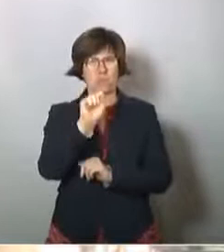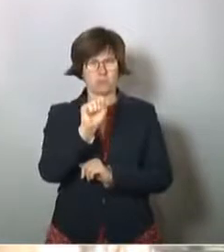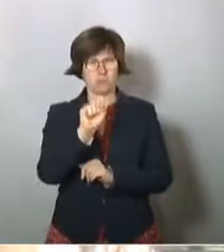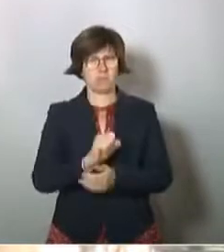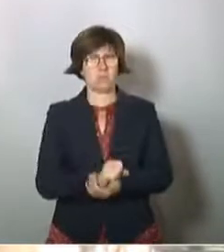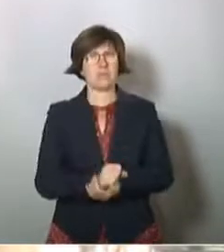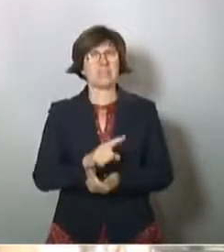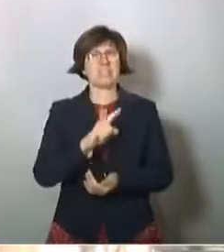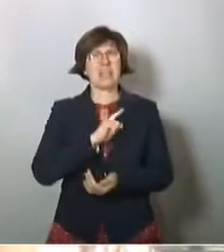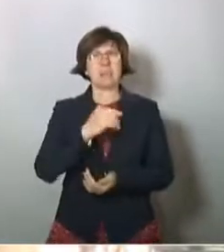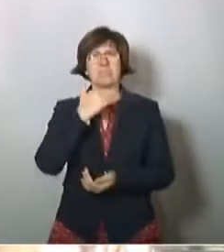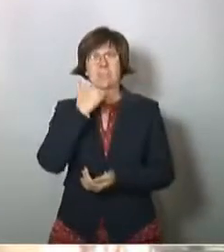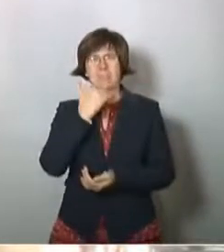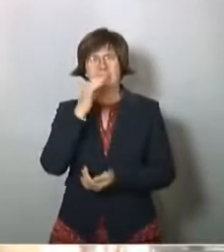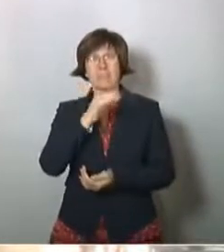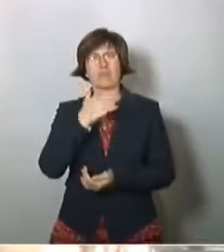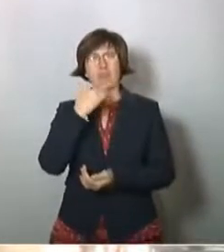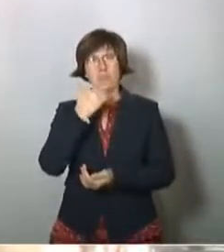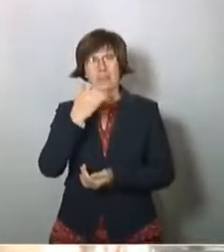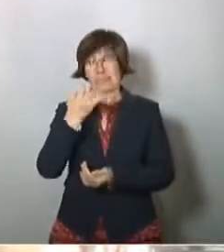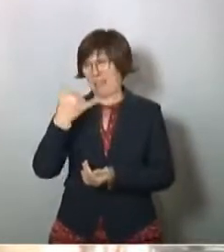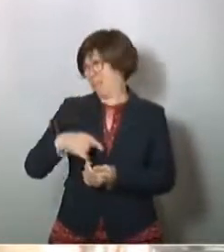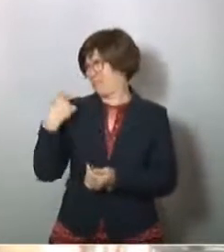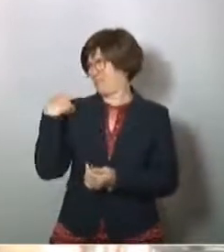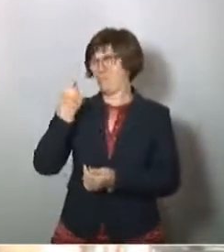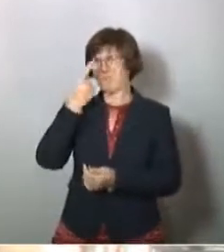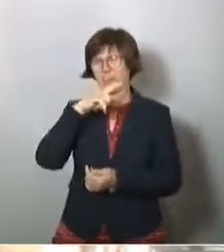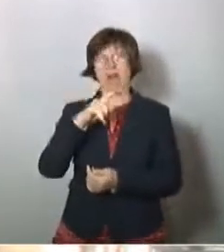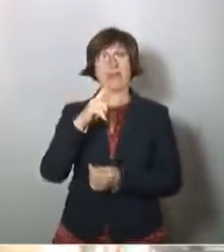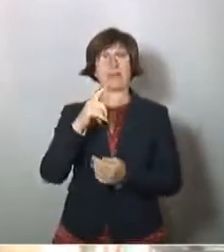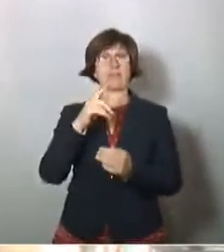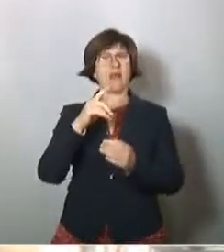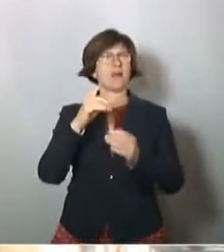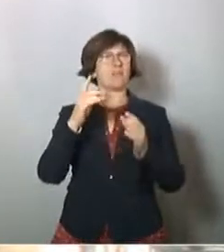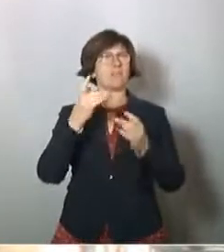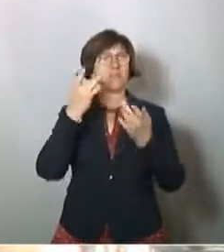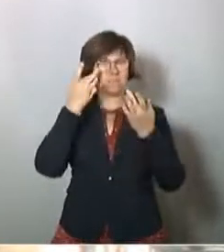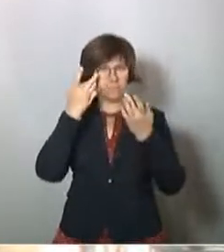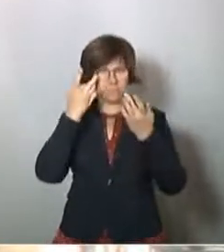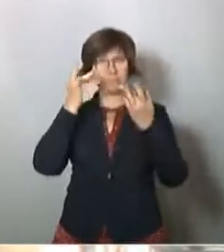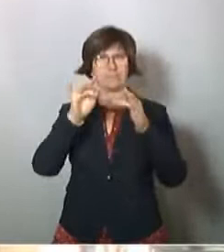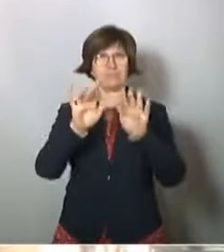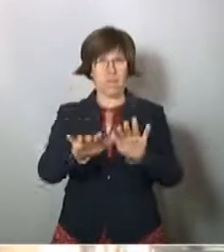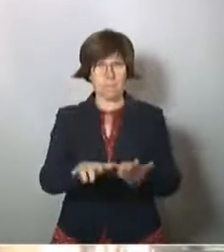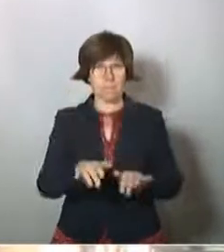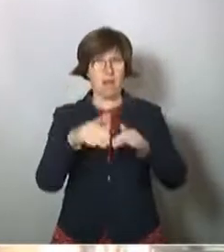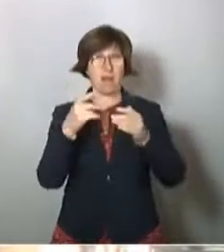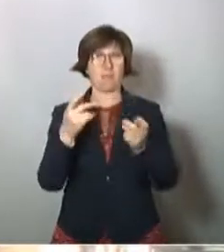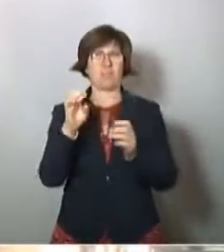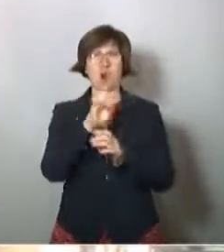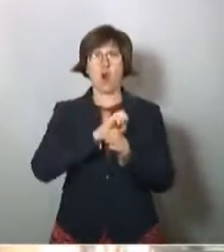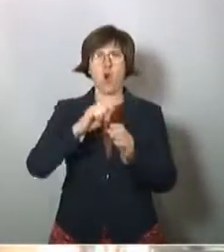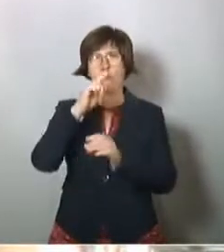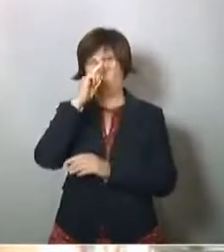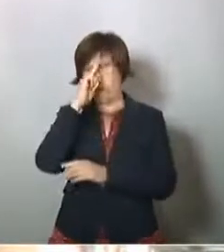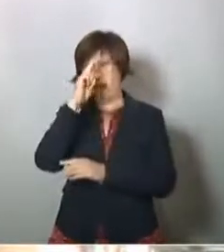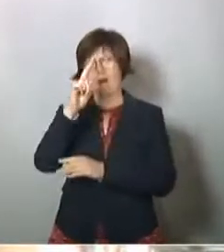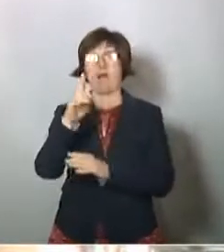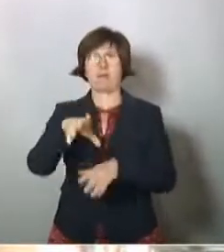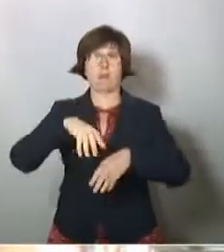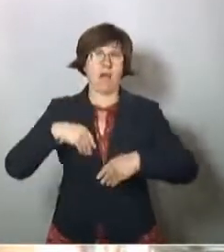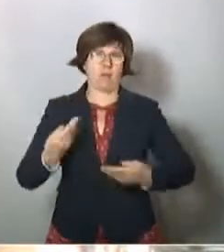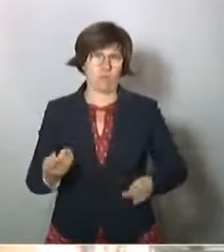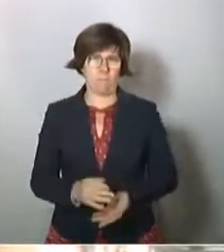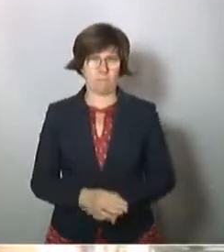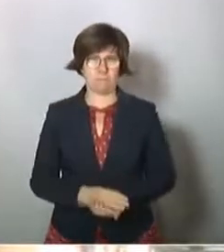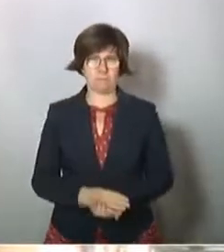ich war Berichterstatter für diesen Bericht und er ist am letzten Freitag mit großer Mehrheit dann im Parlament des Europarates angenommen